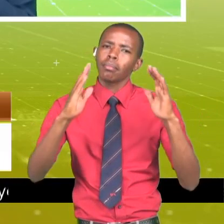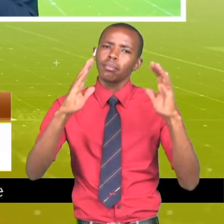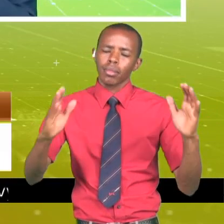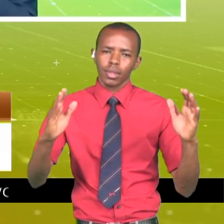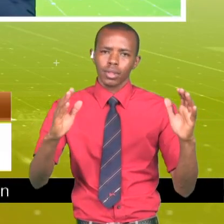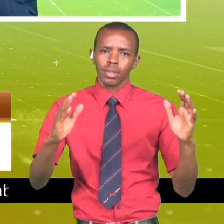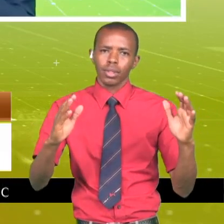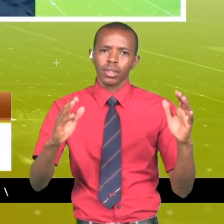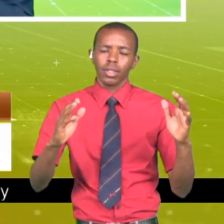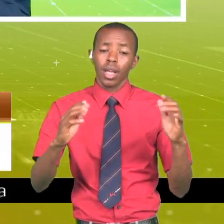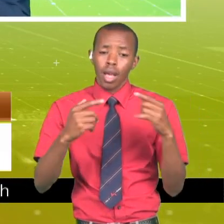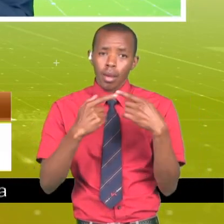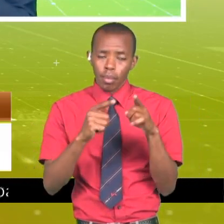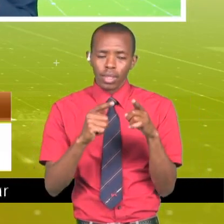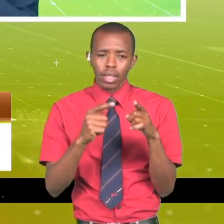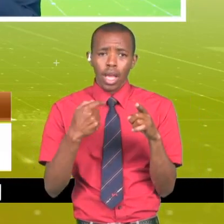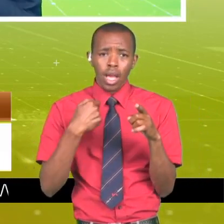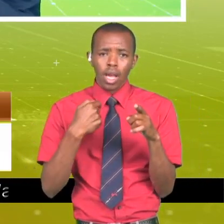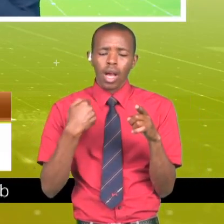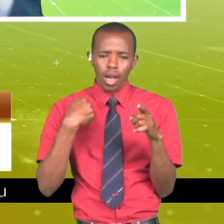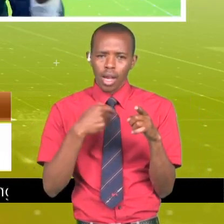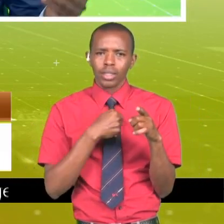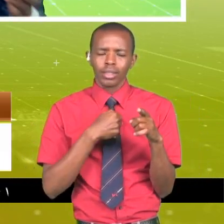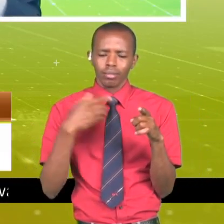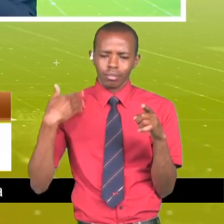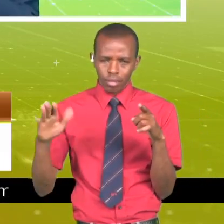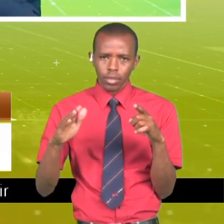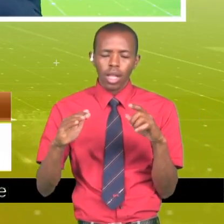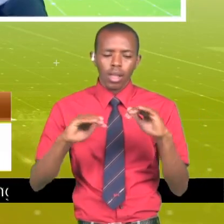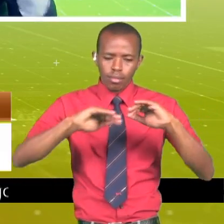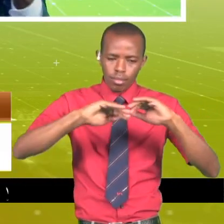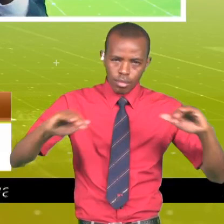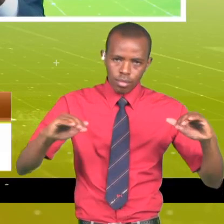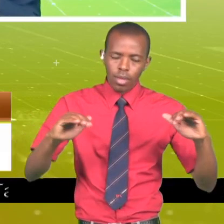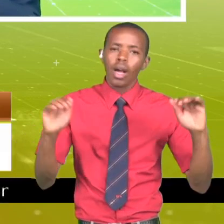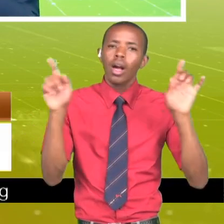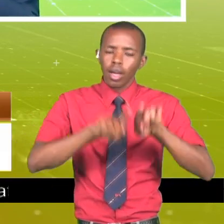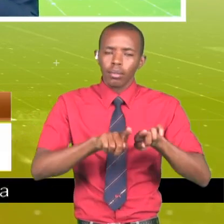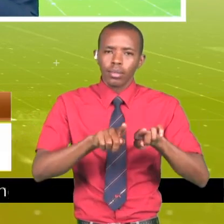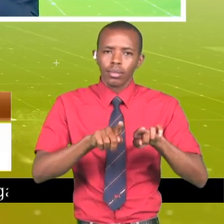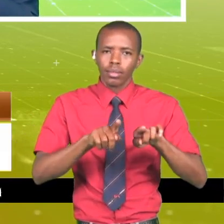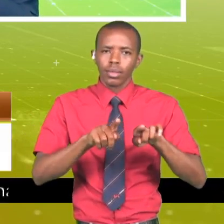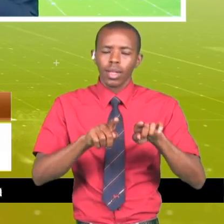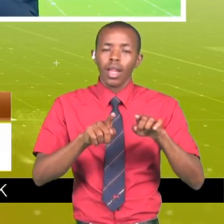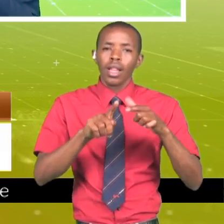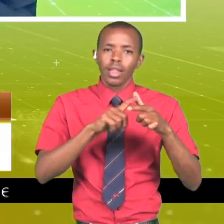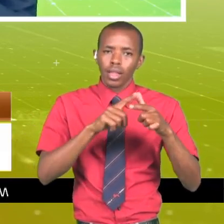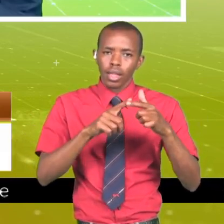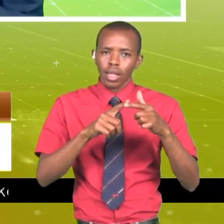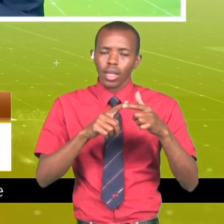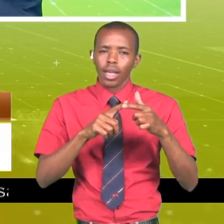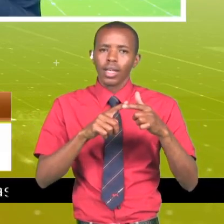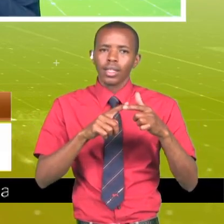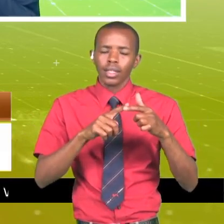Lakini kama atutaki huo mugawanyiko huu uje katia, ama uje uweze